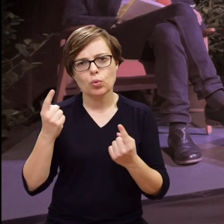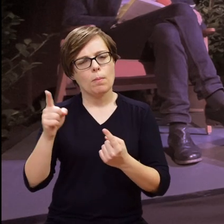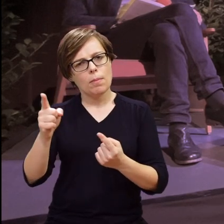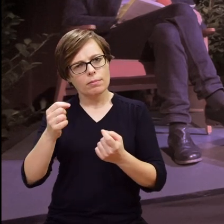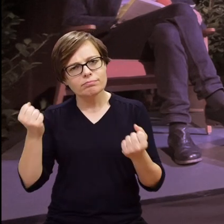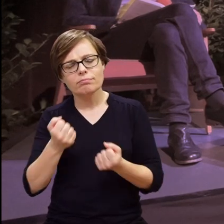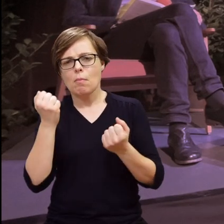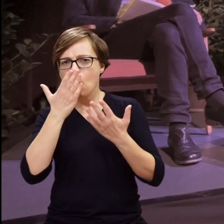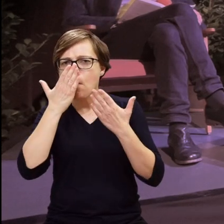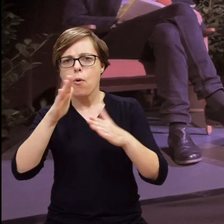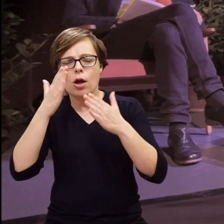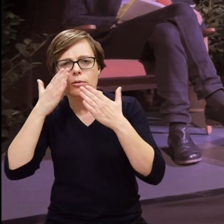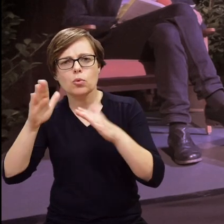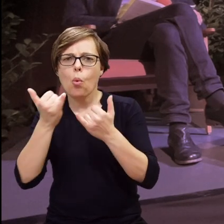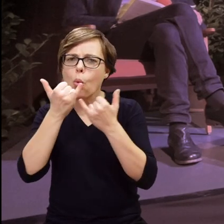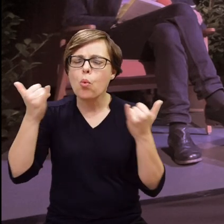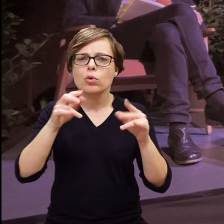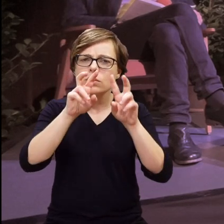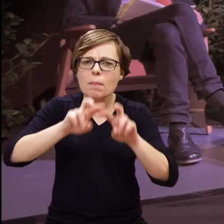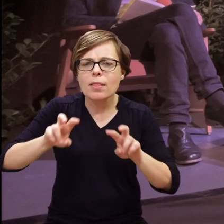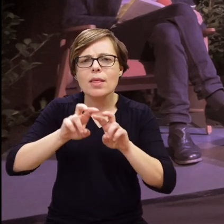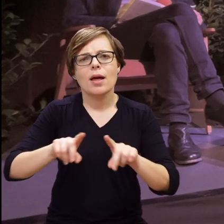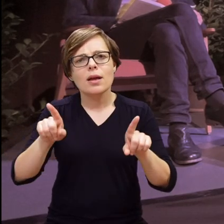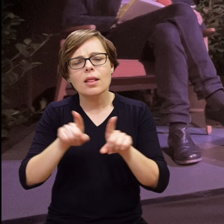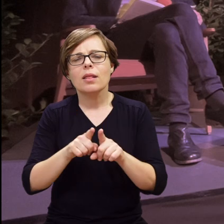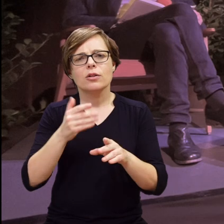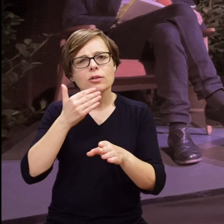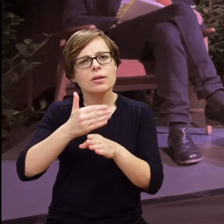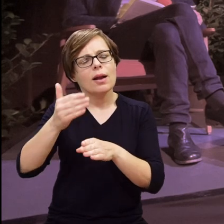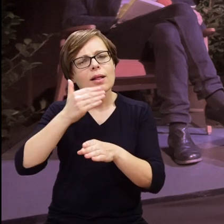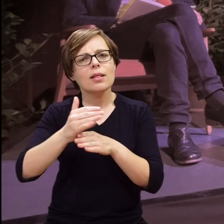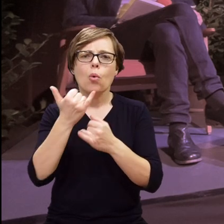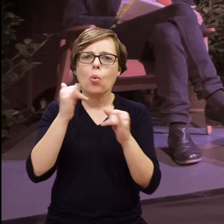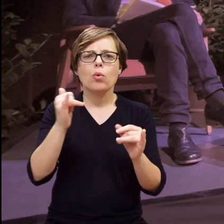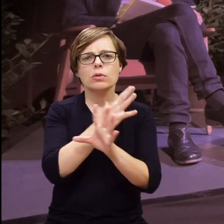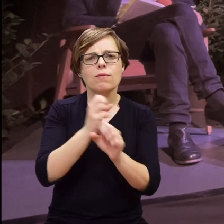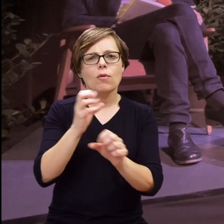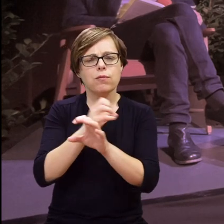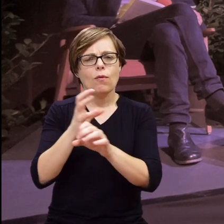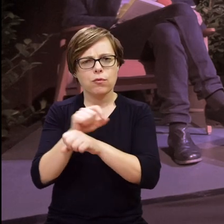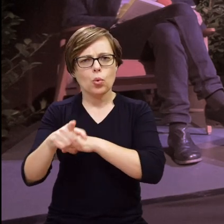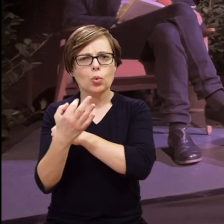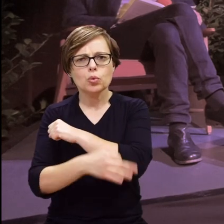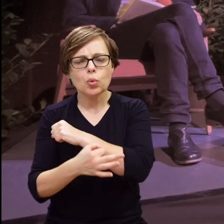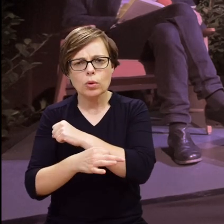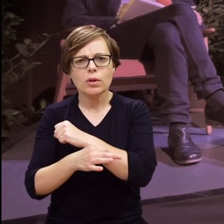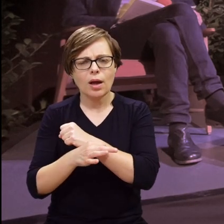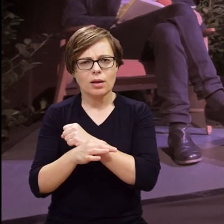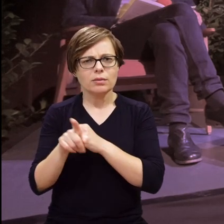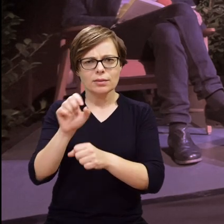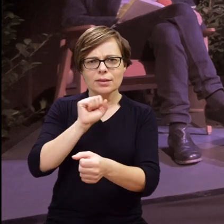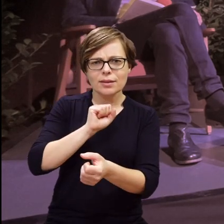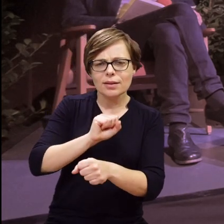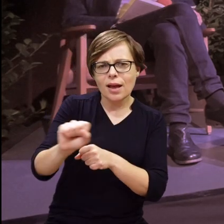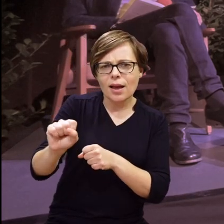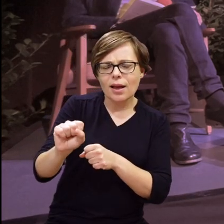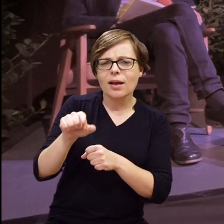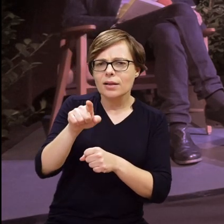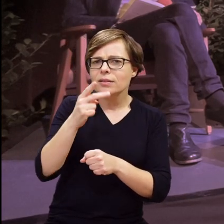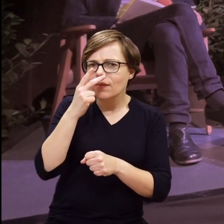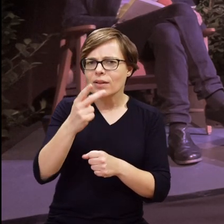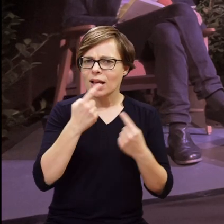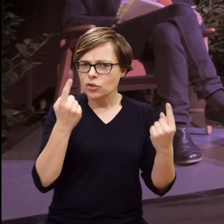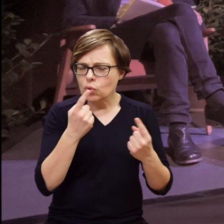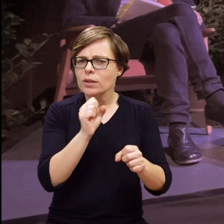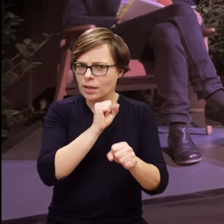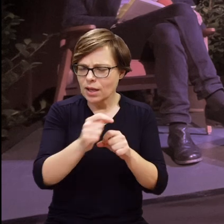prężnie i z coraz większym zakresem pokazuje kolejne badania i wychodzą kolejni absolwenci tych studiów